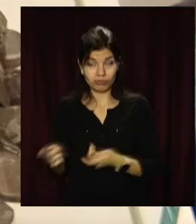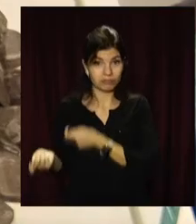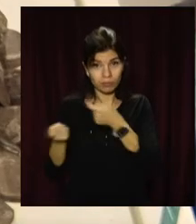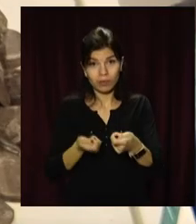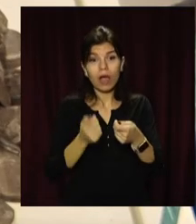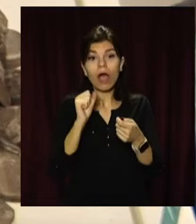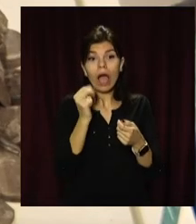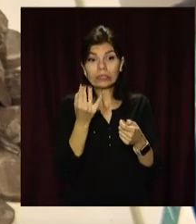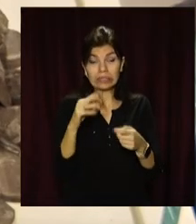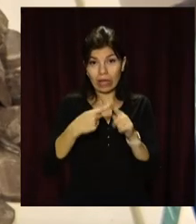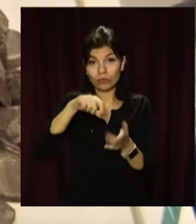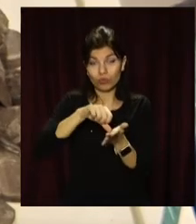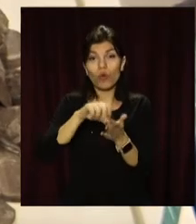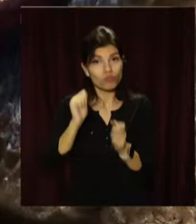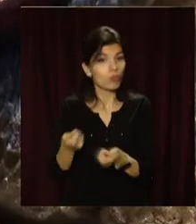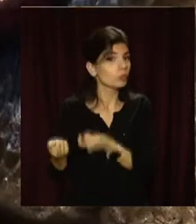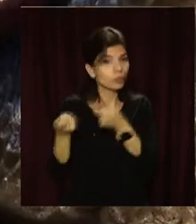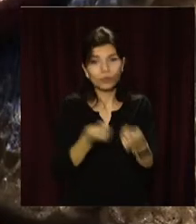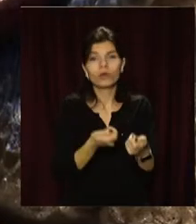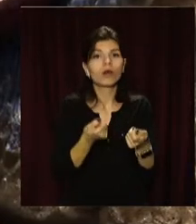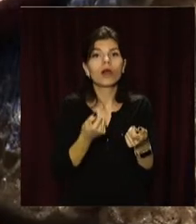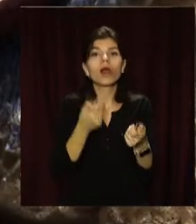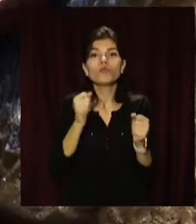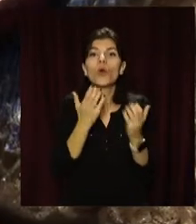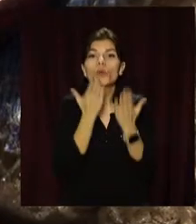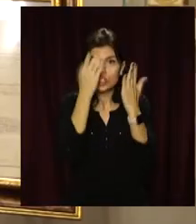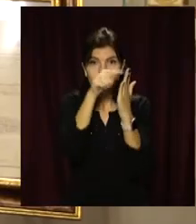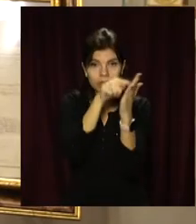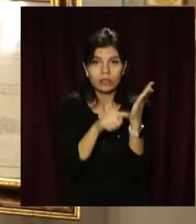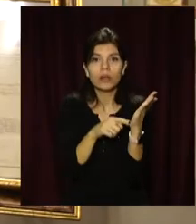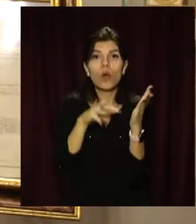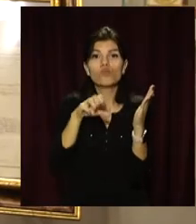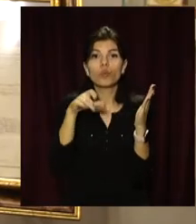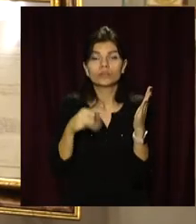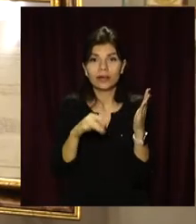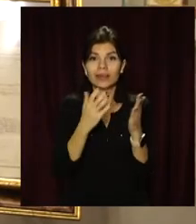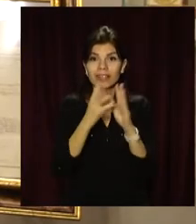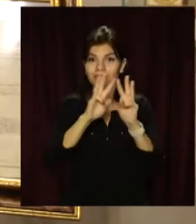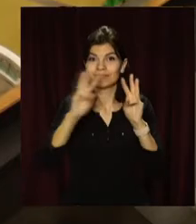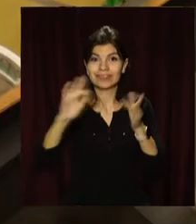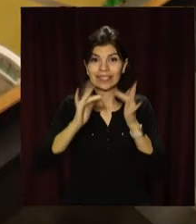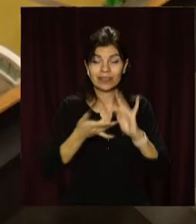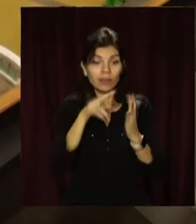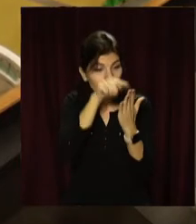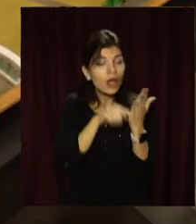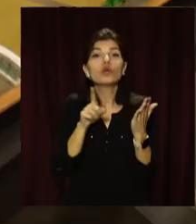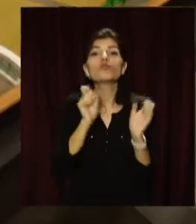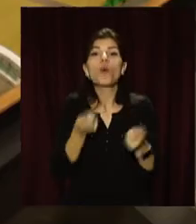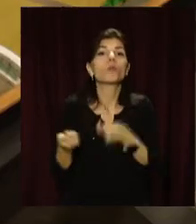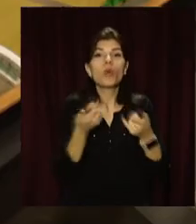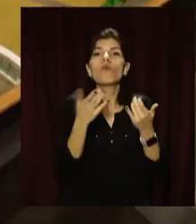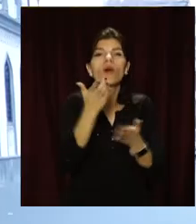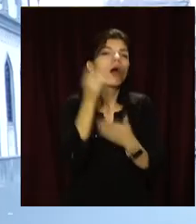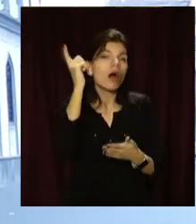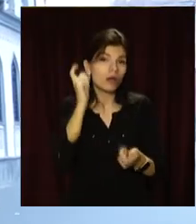Які експонати приносити, можна прочитати на сторінці музею в соцмережах. У 2021 році планують облаштувати ще